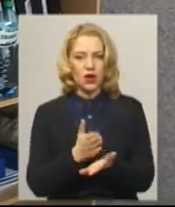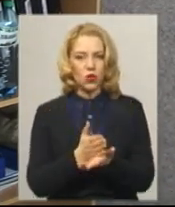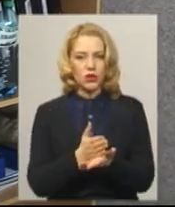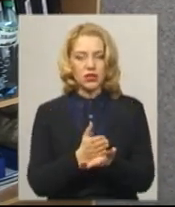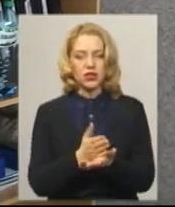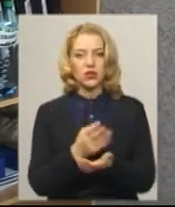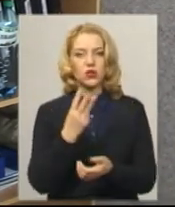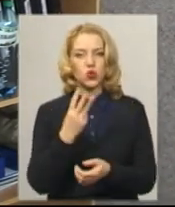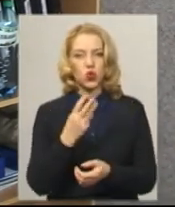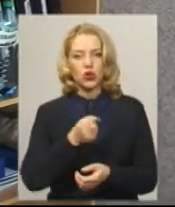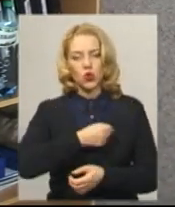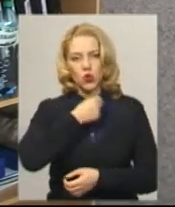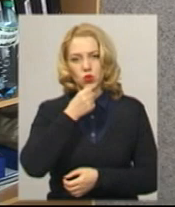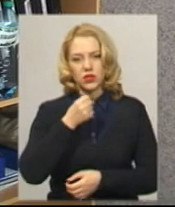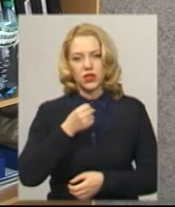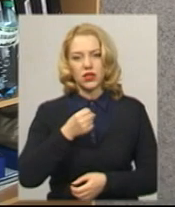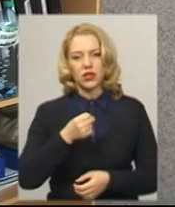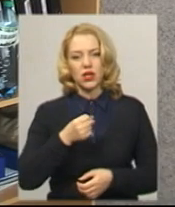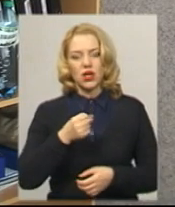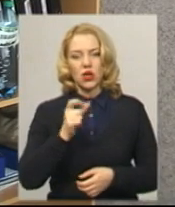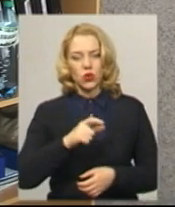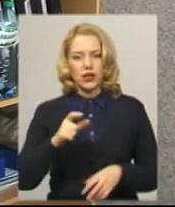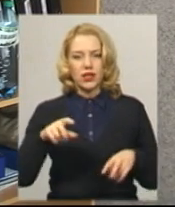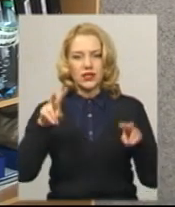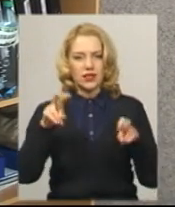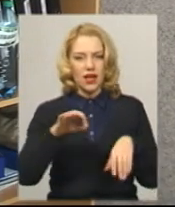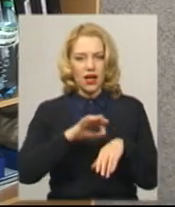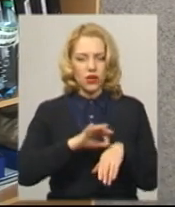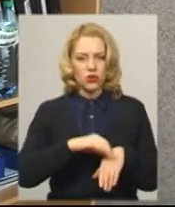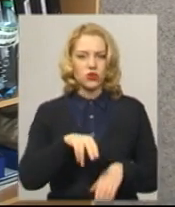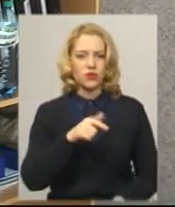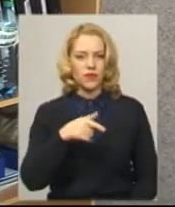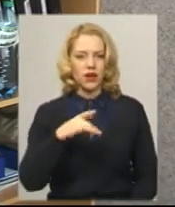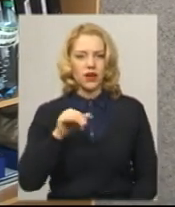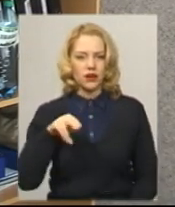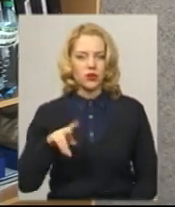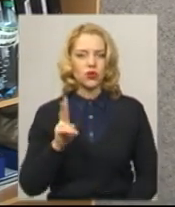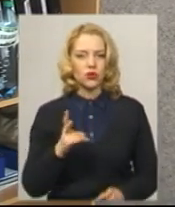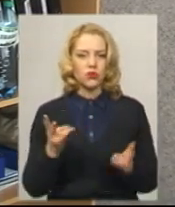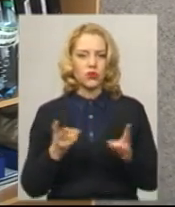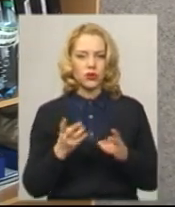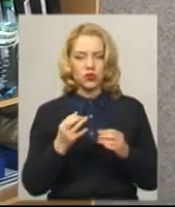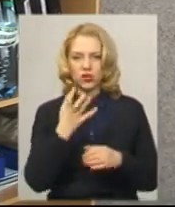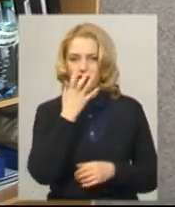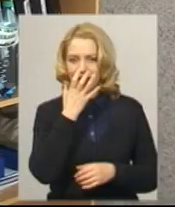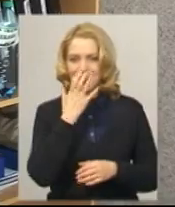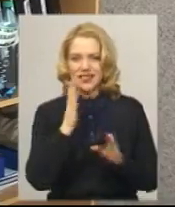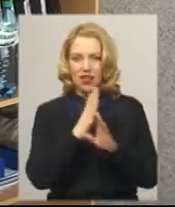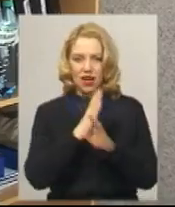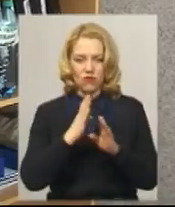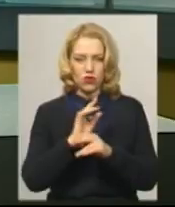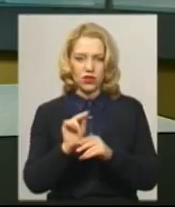троє дорослих хворих з діагнозом грип, такі, які потребують ще кисневої терапії.